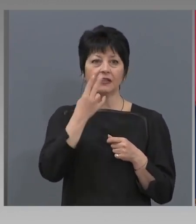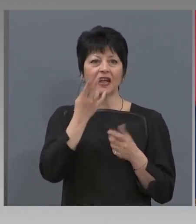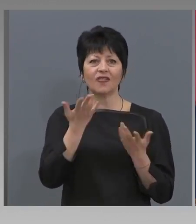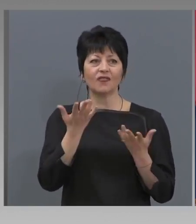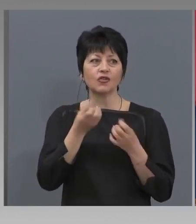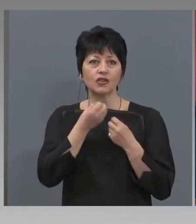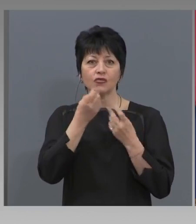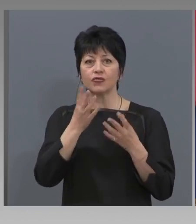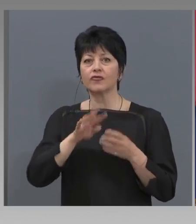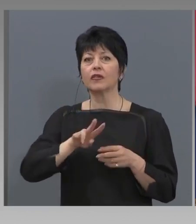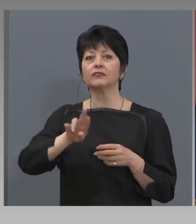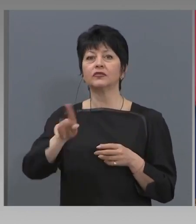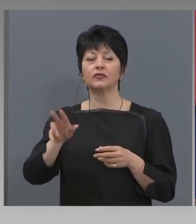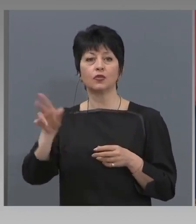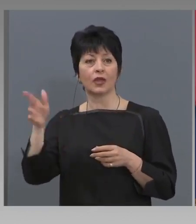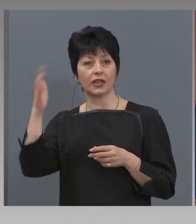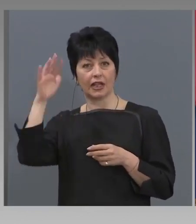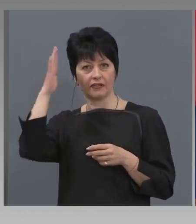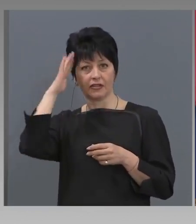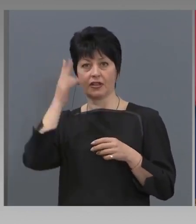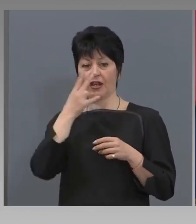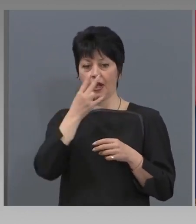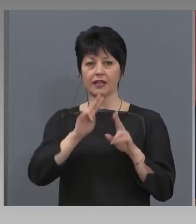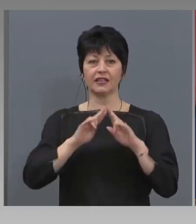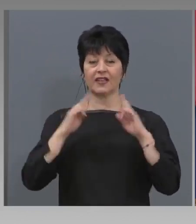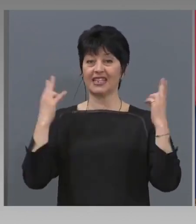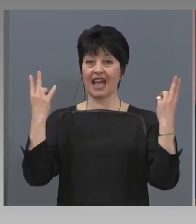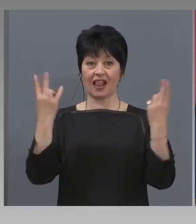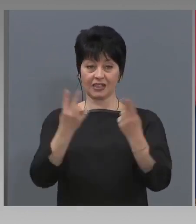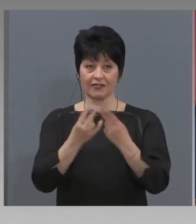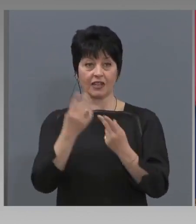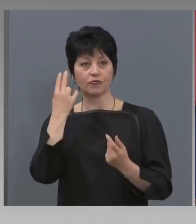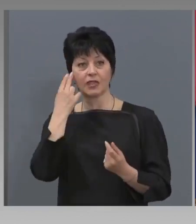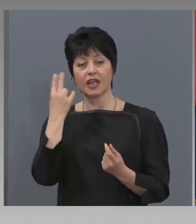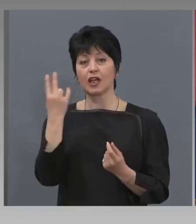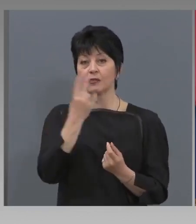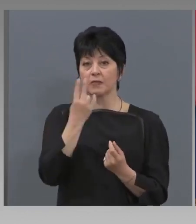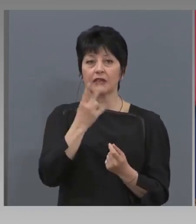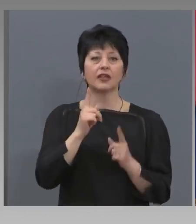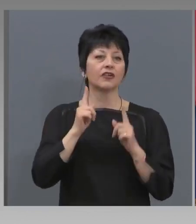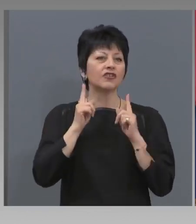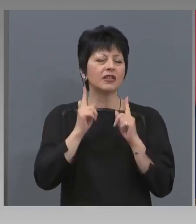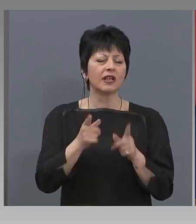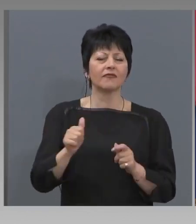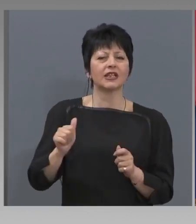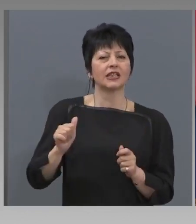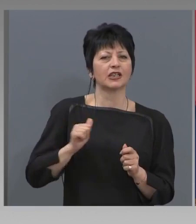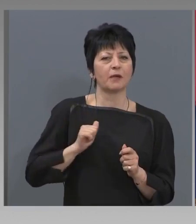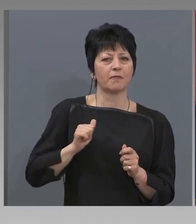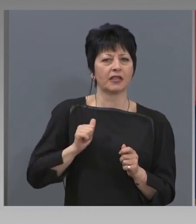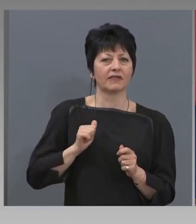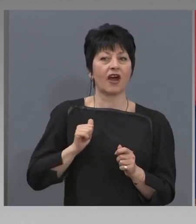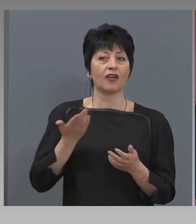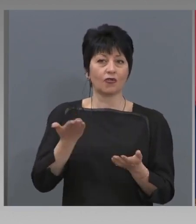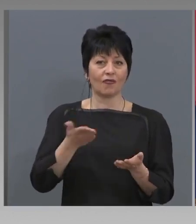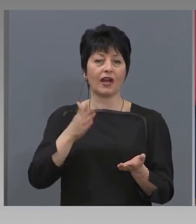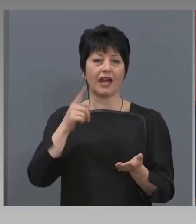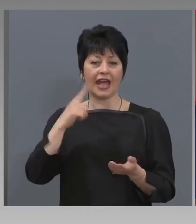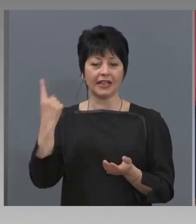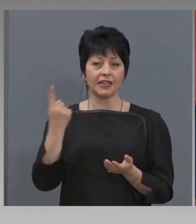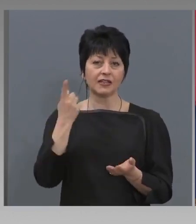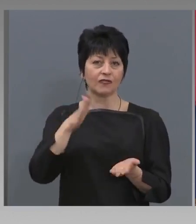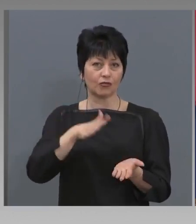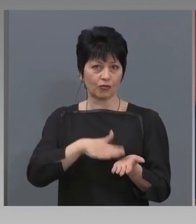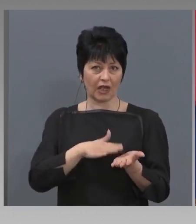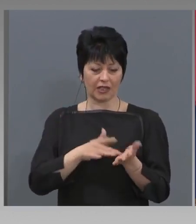по другите страни. Цял свят гледат и разбират, че трябва да се спази единственото доказано към този момент.